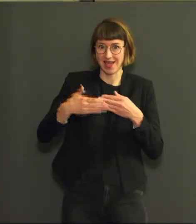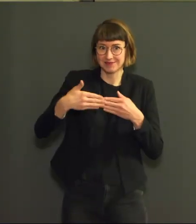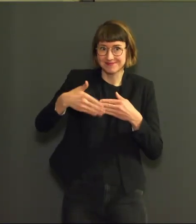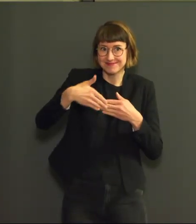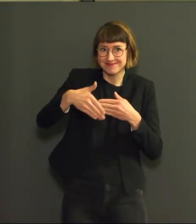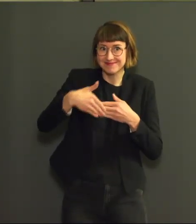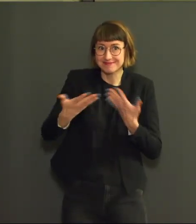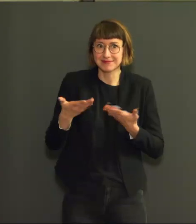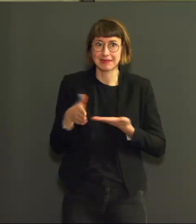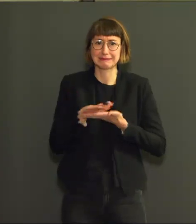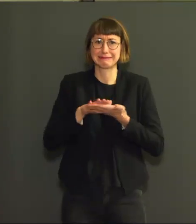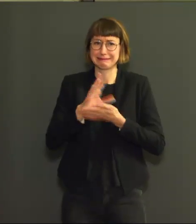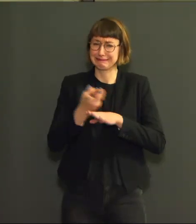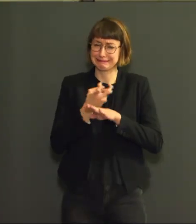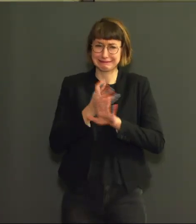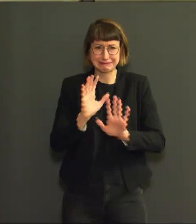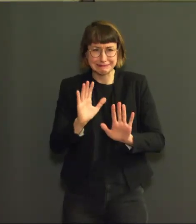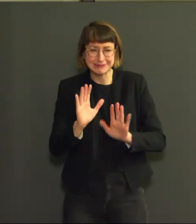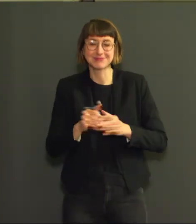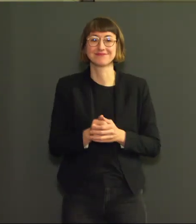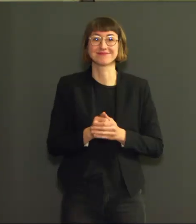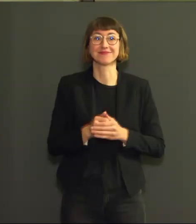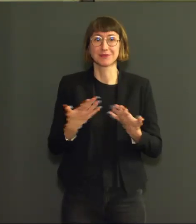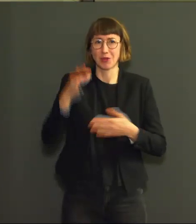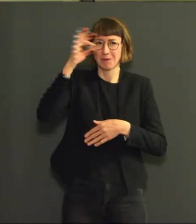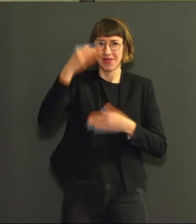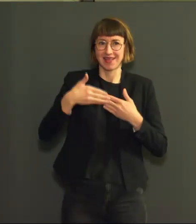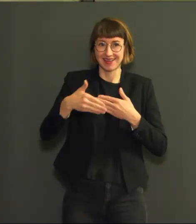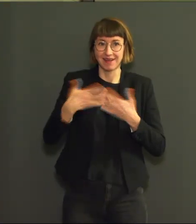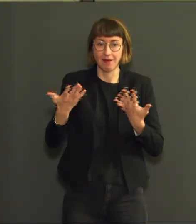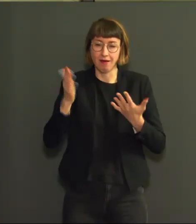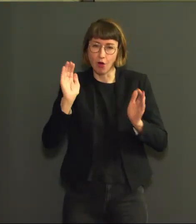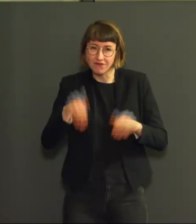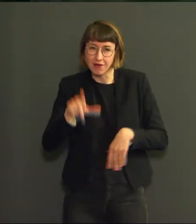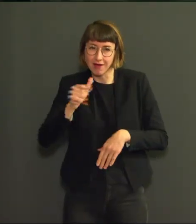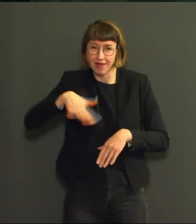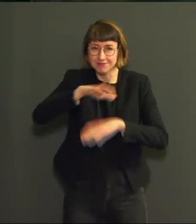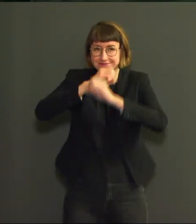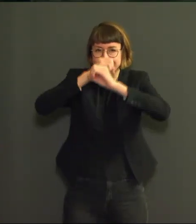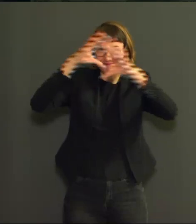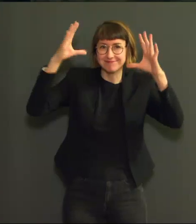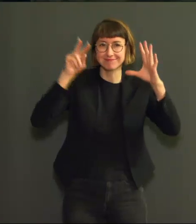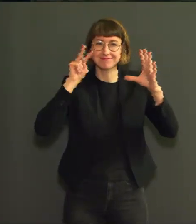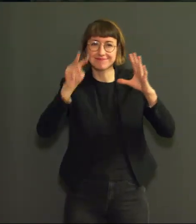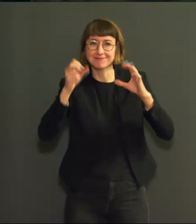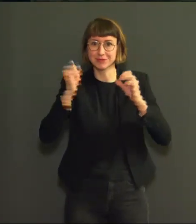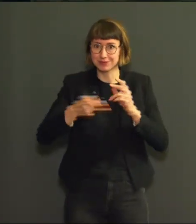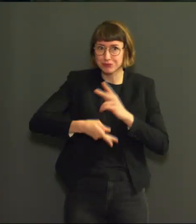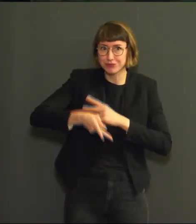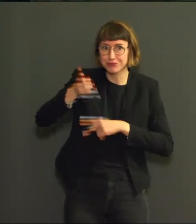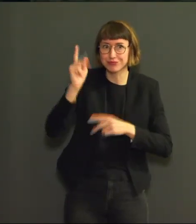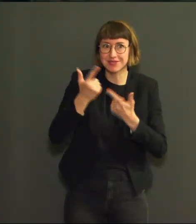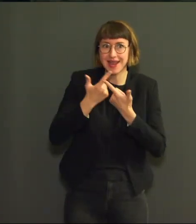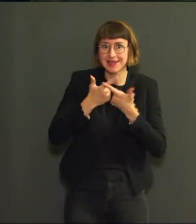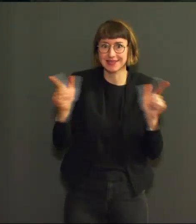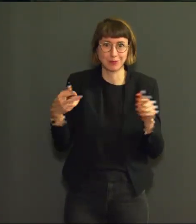nous avons enfin la perspective de retour à une vie normale. Le plan d'été rend